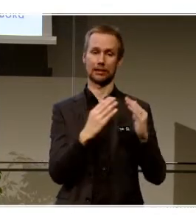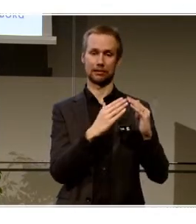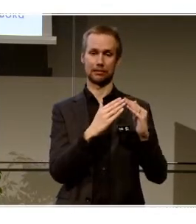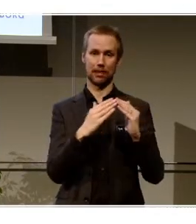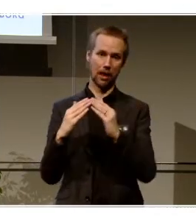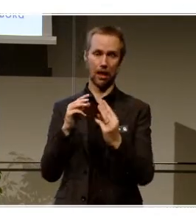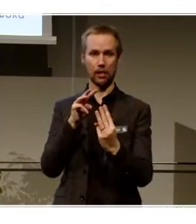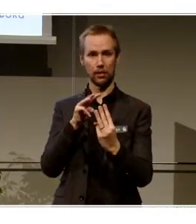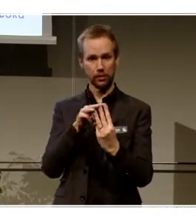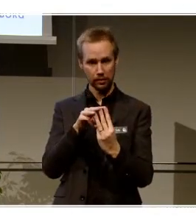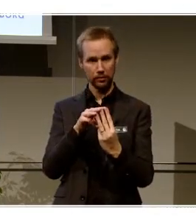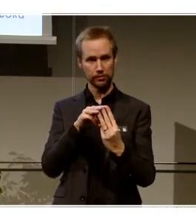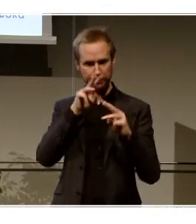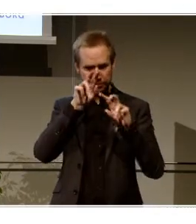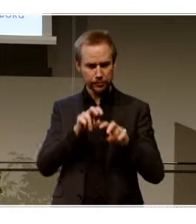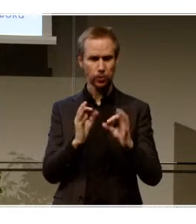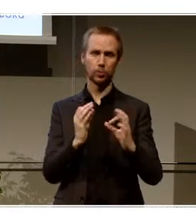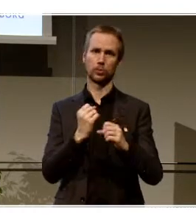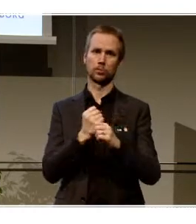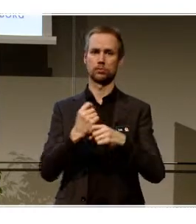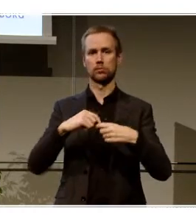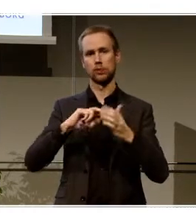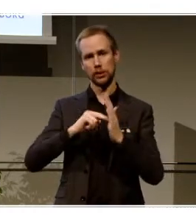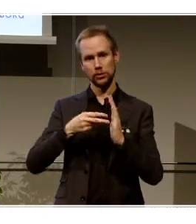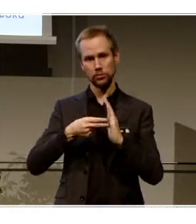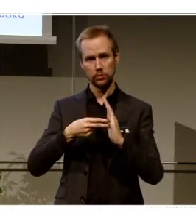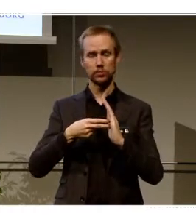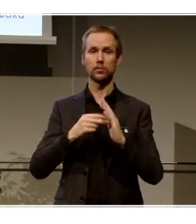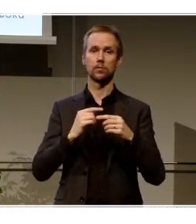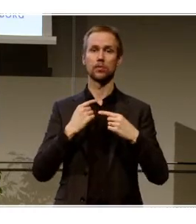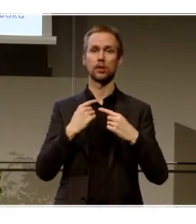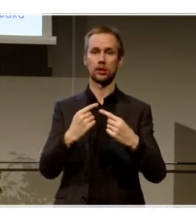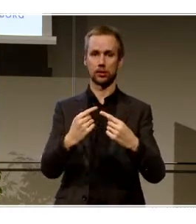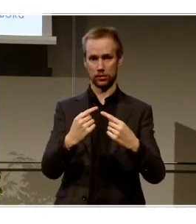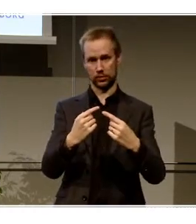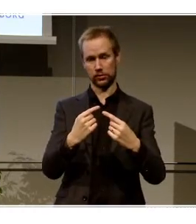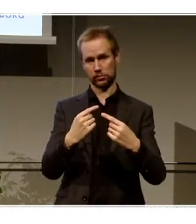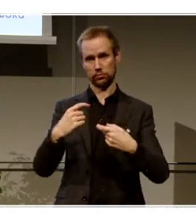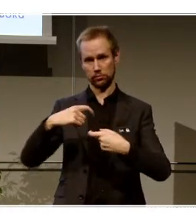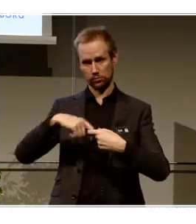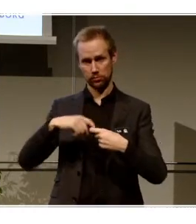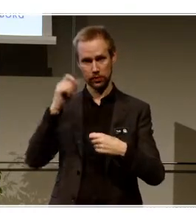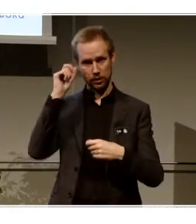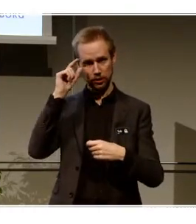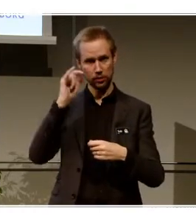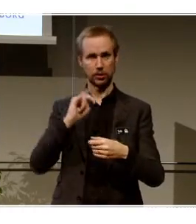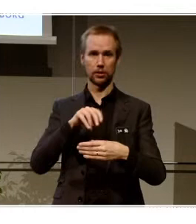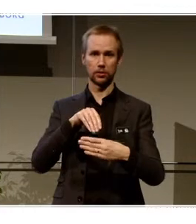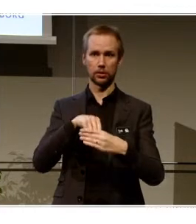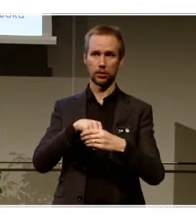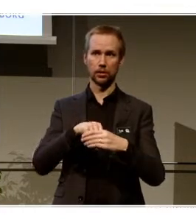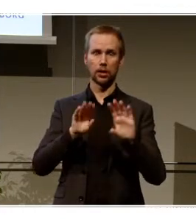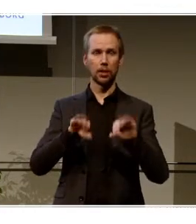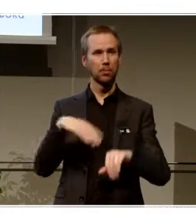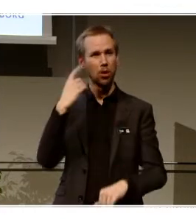man kan jobba med metodutveckling kring digital inkludering. Vi har ju hört om siffrorna är runt 5% här